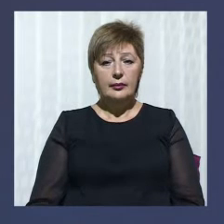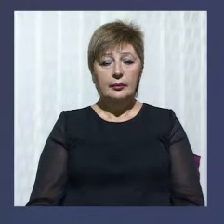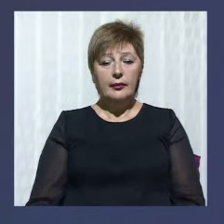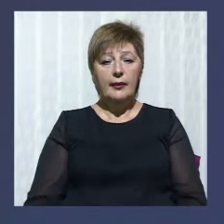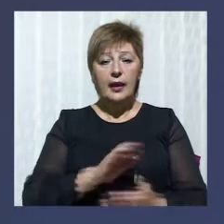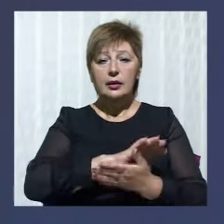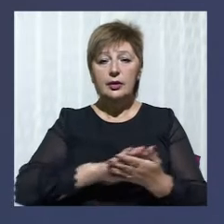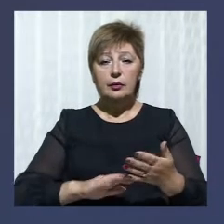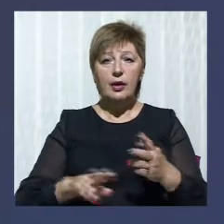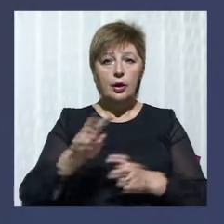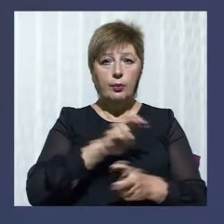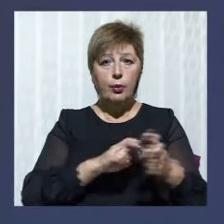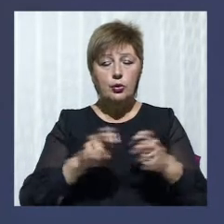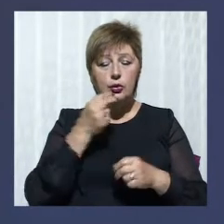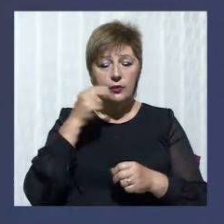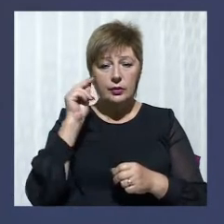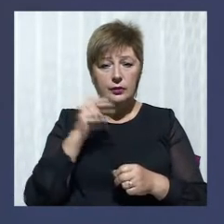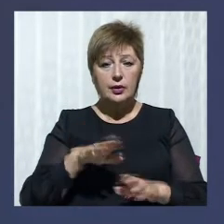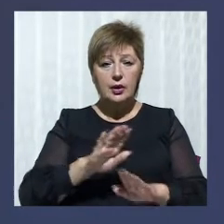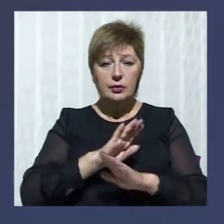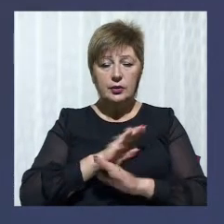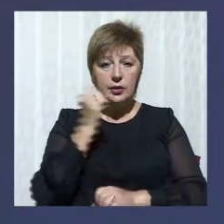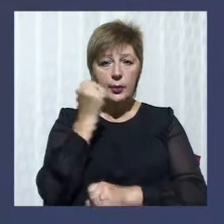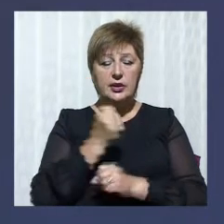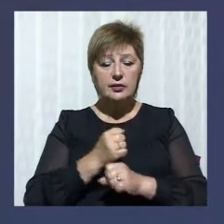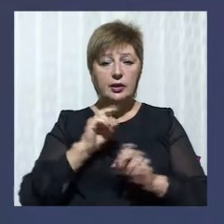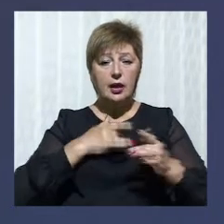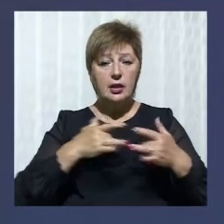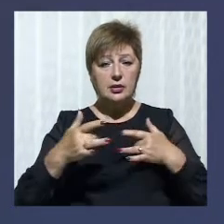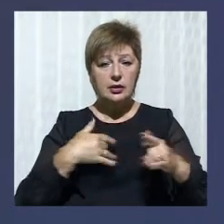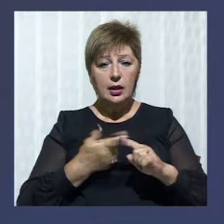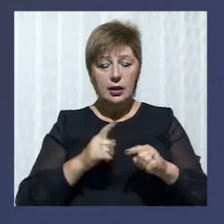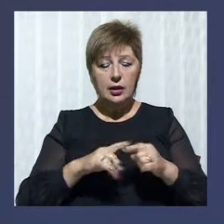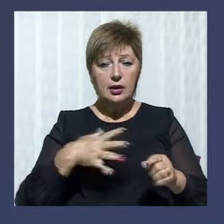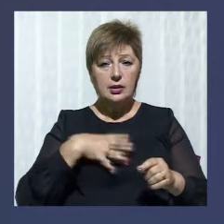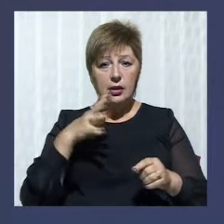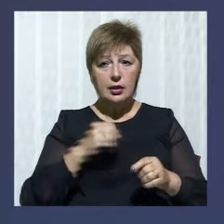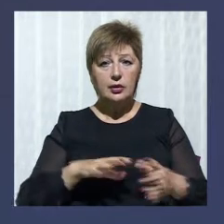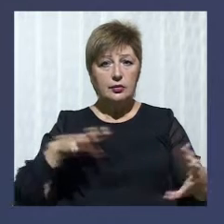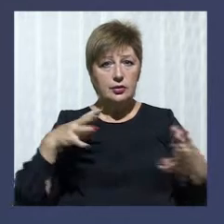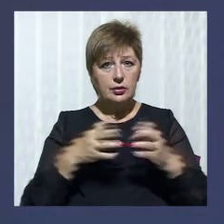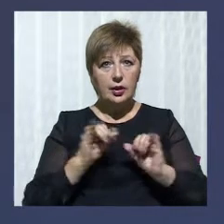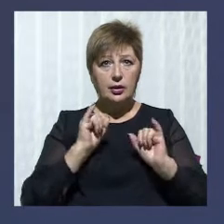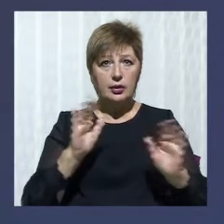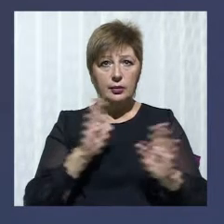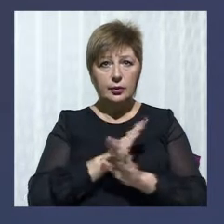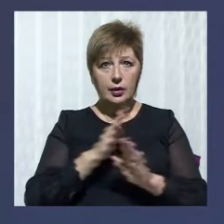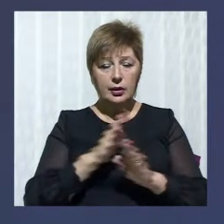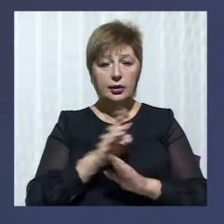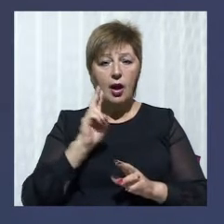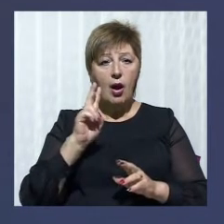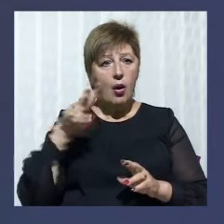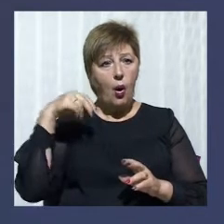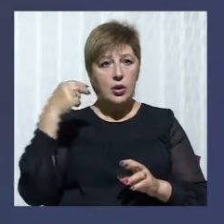Триває пошук винуватців в смерті працівника сцени, який загинув внаслідок непогоду на фестивалі Козакфест. 1